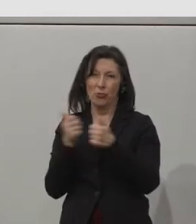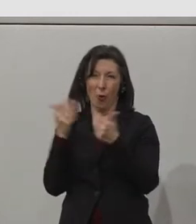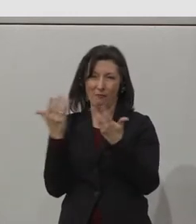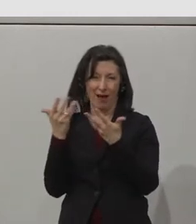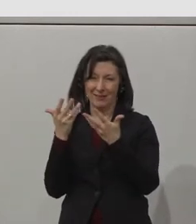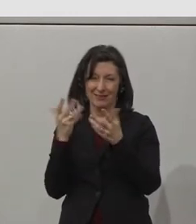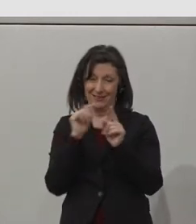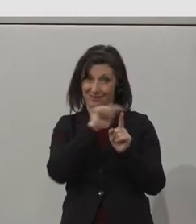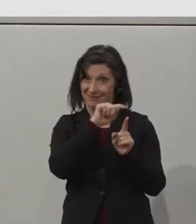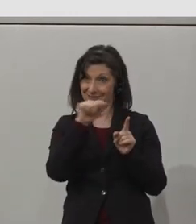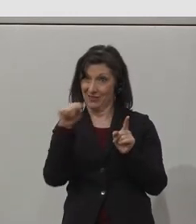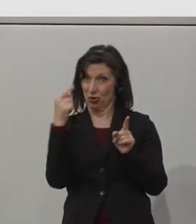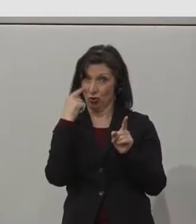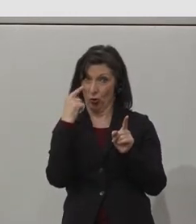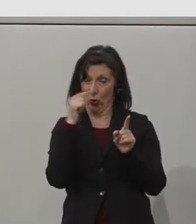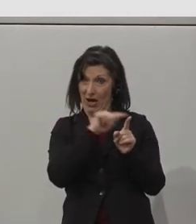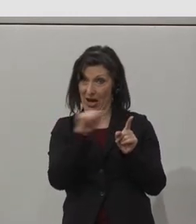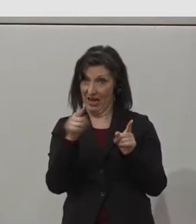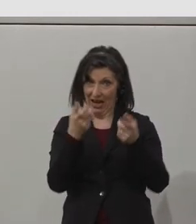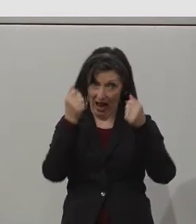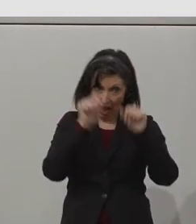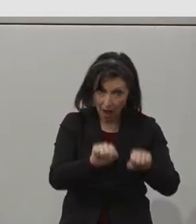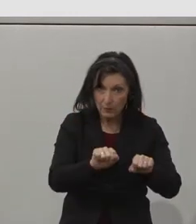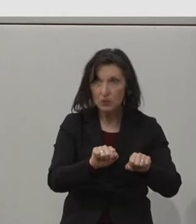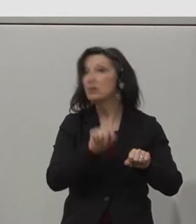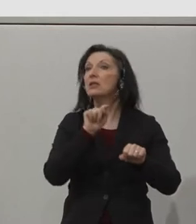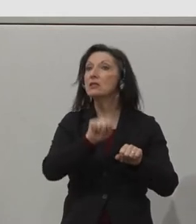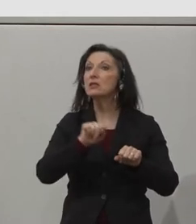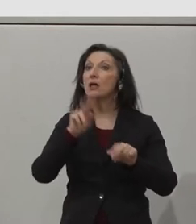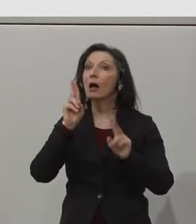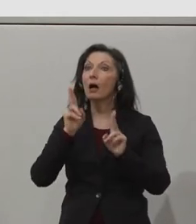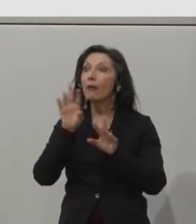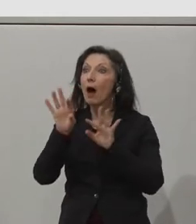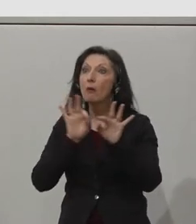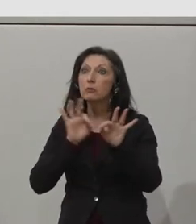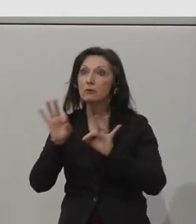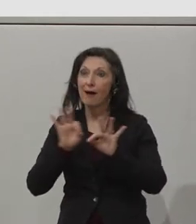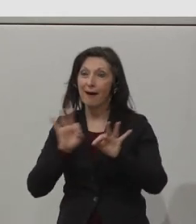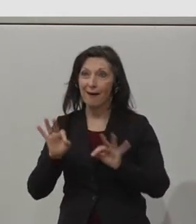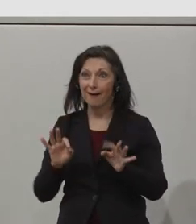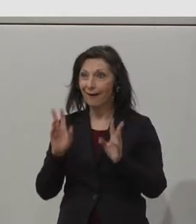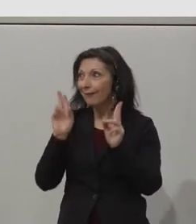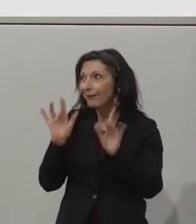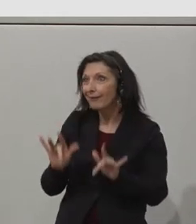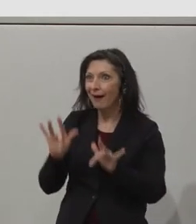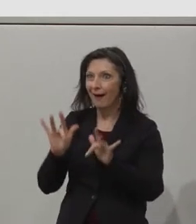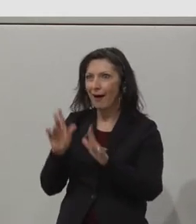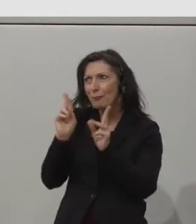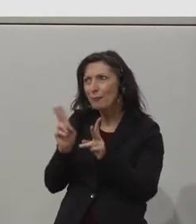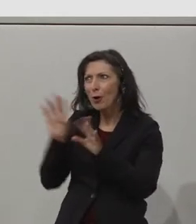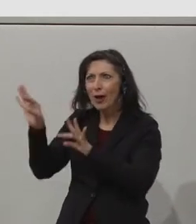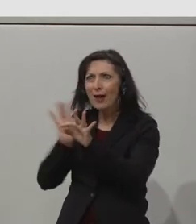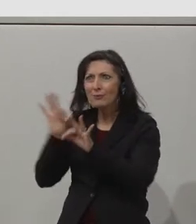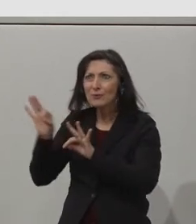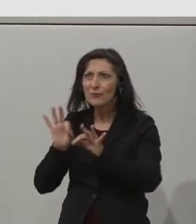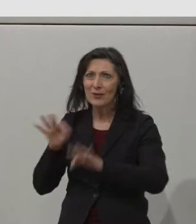to have options for the type of industry and the type of role that they might ultimately want to